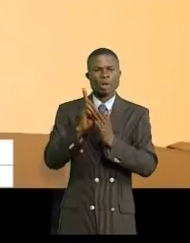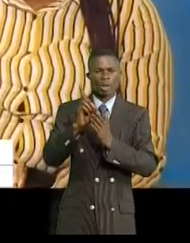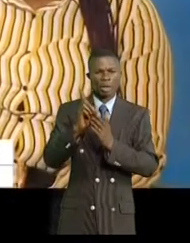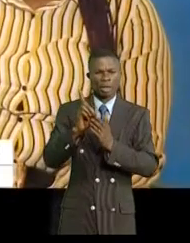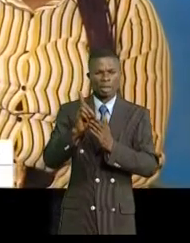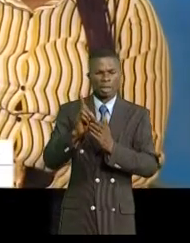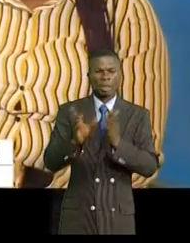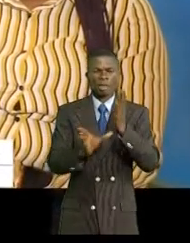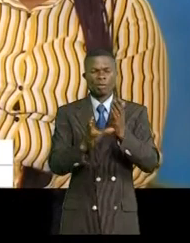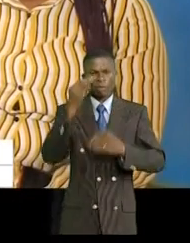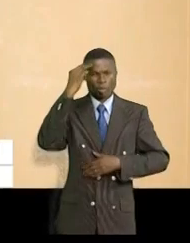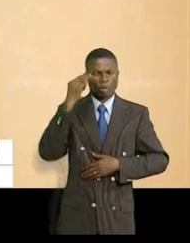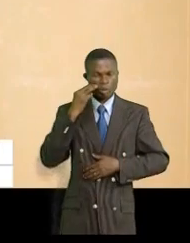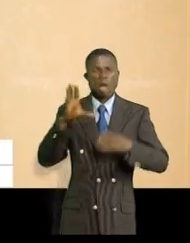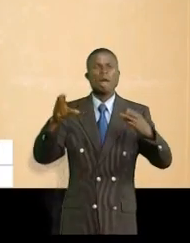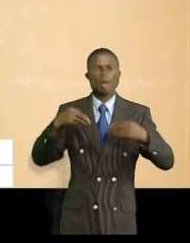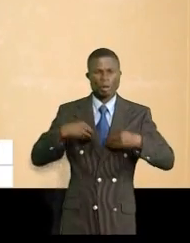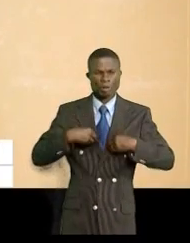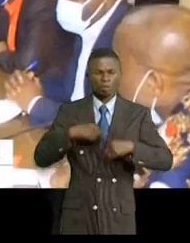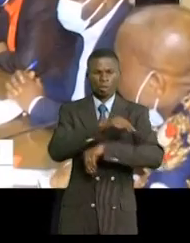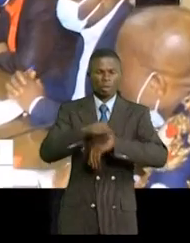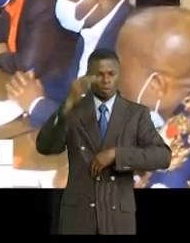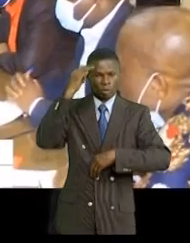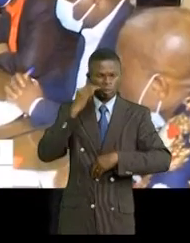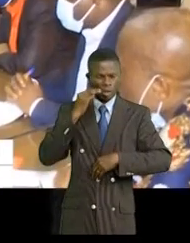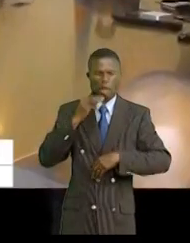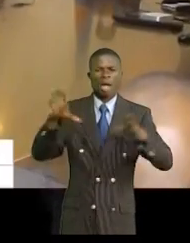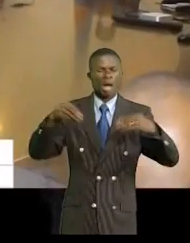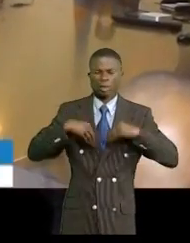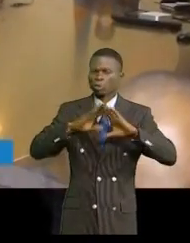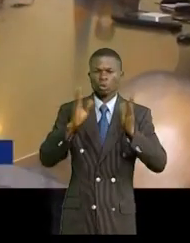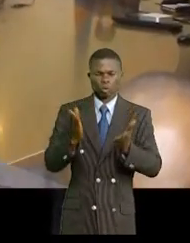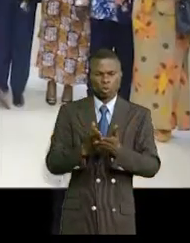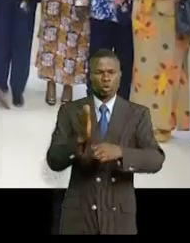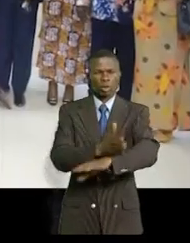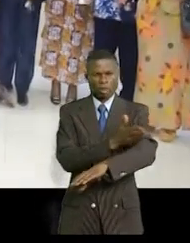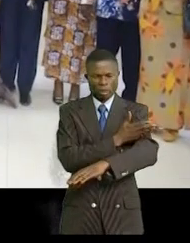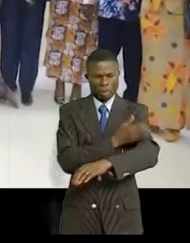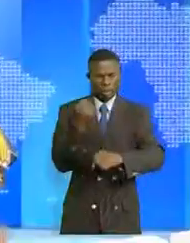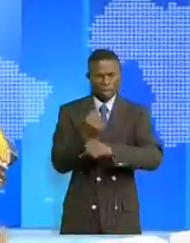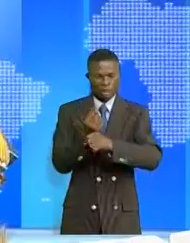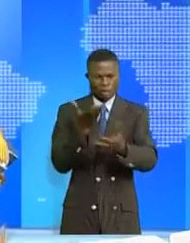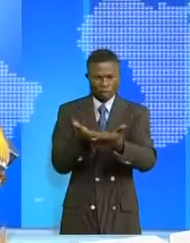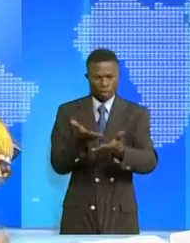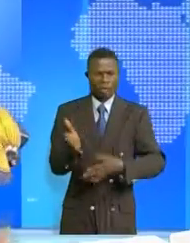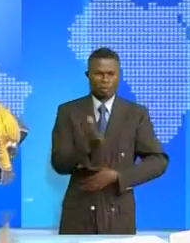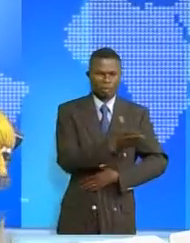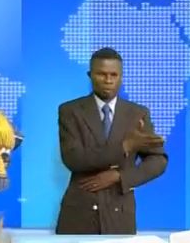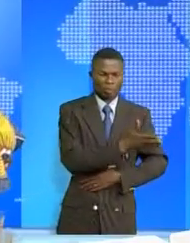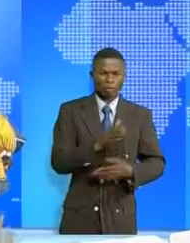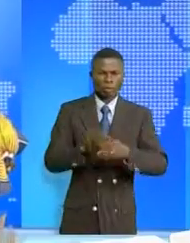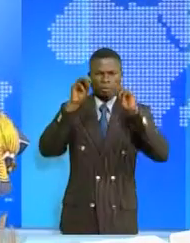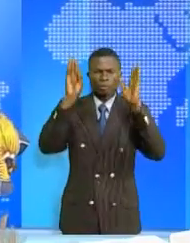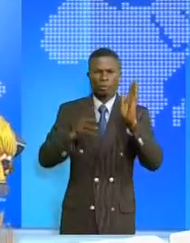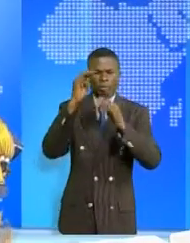La vice-ministre confirme que le ministère reste ouvert pour l'avancée de ce travail. Enseignement